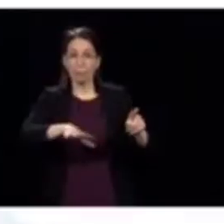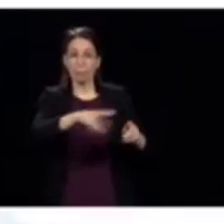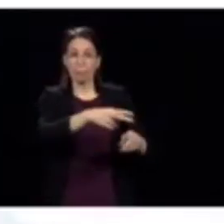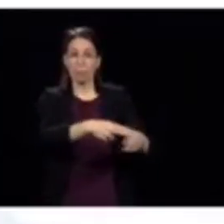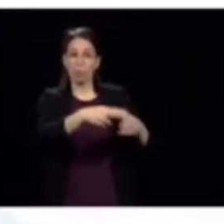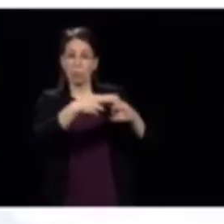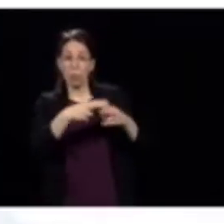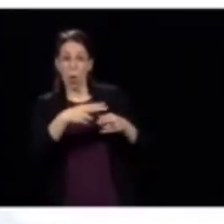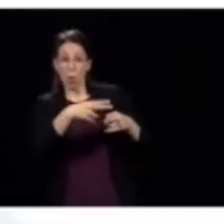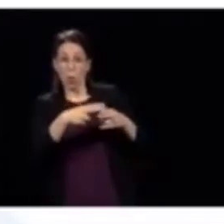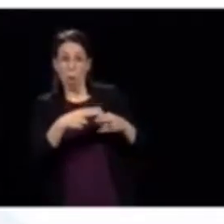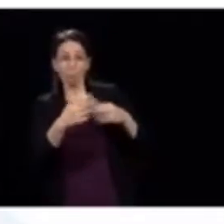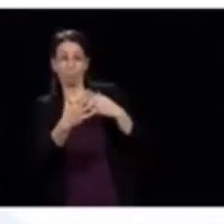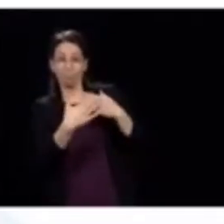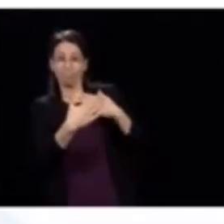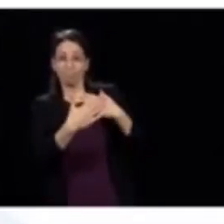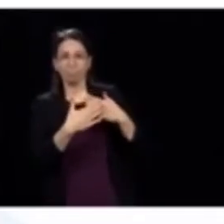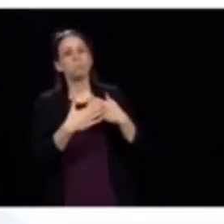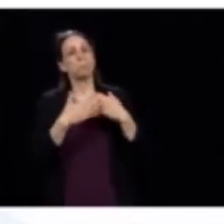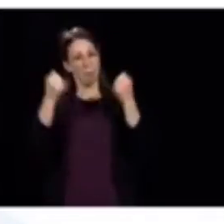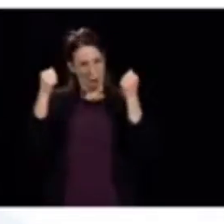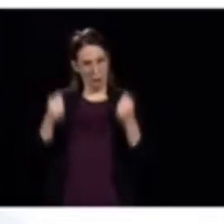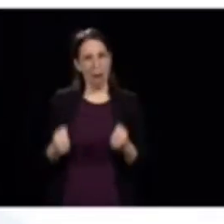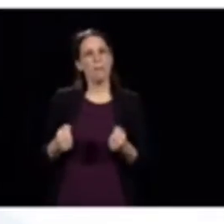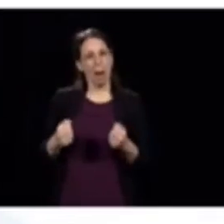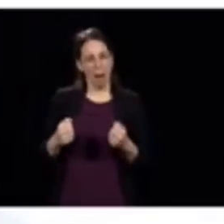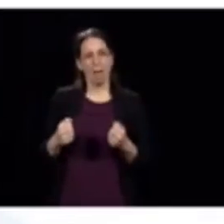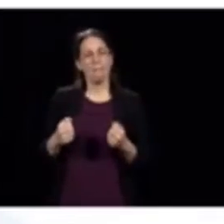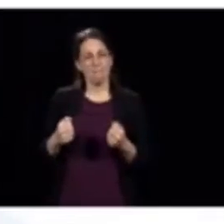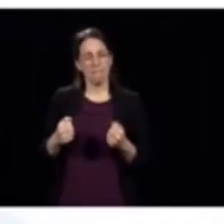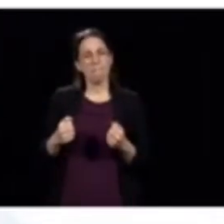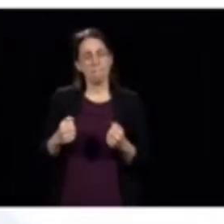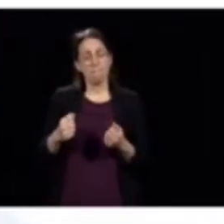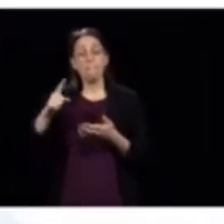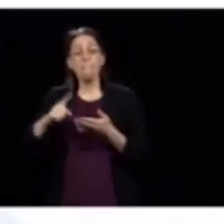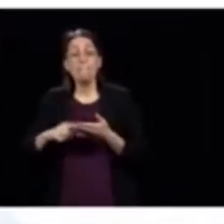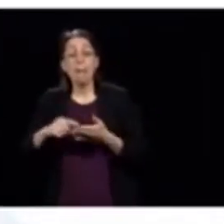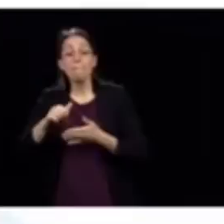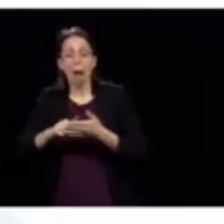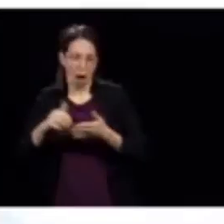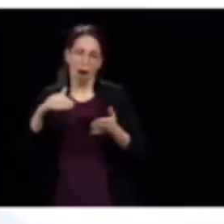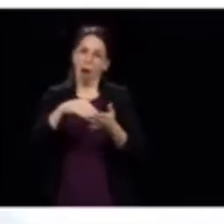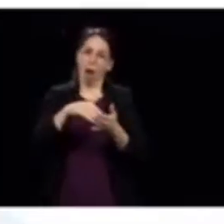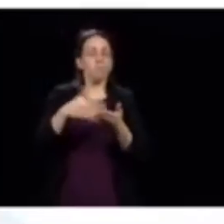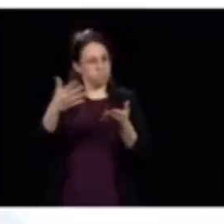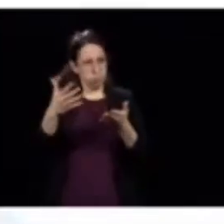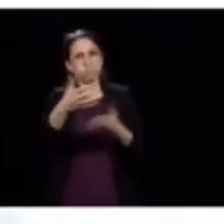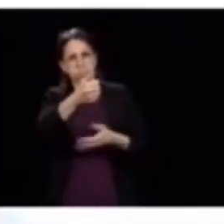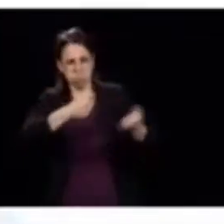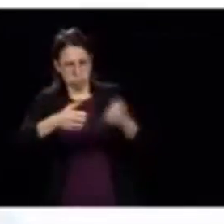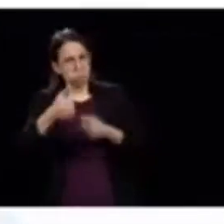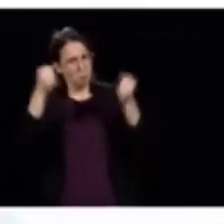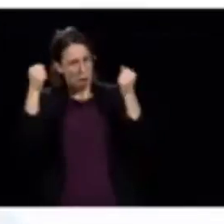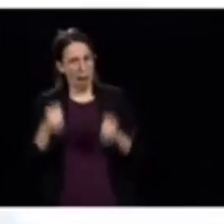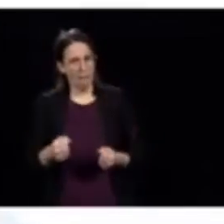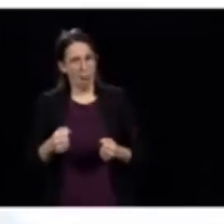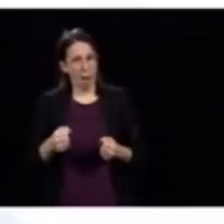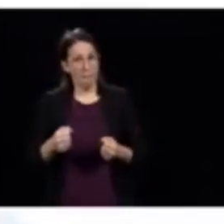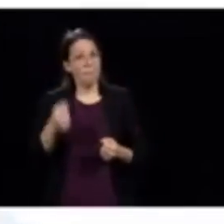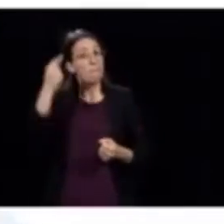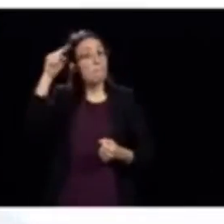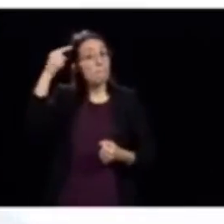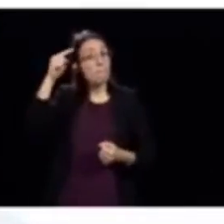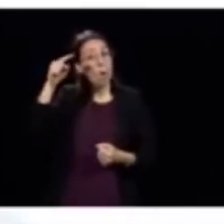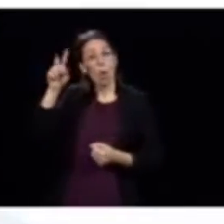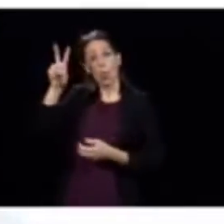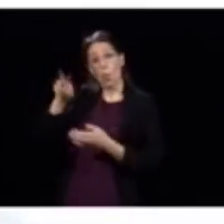ont fait signe, on devrait être capable de combler les 1000 postes qui restent à combler dans les 2600